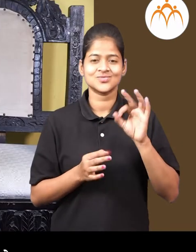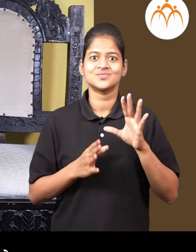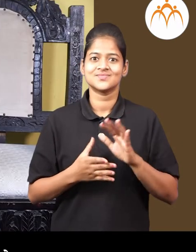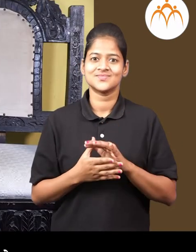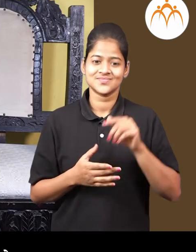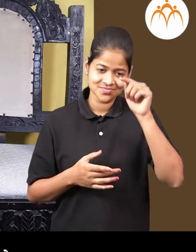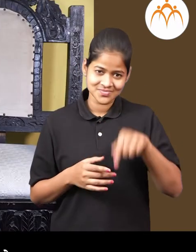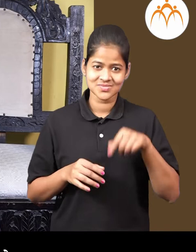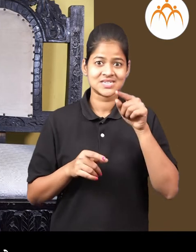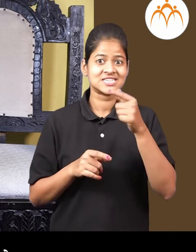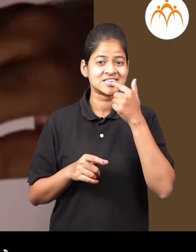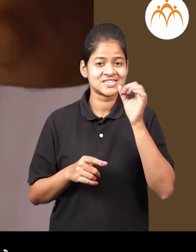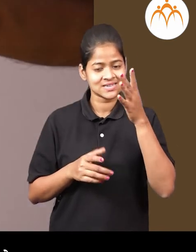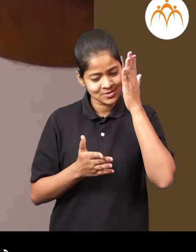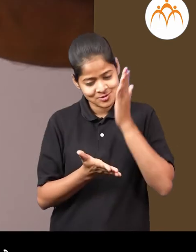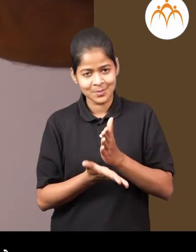आता तिथे आरसा ठेओ।